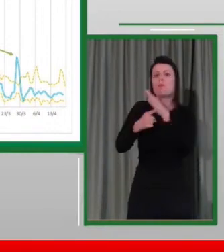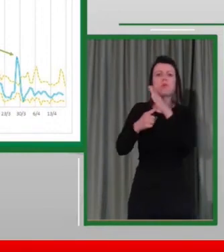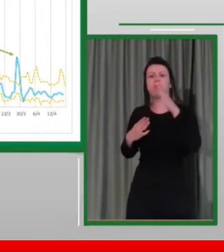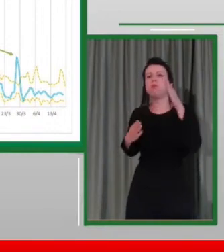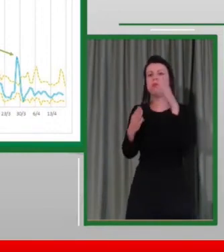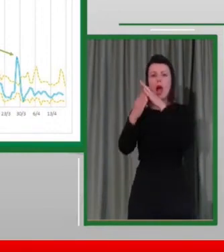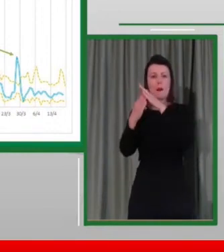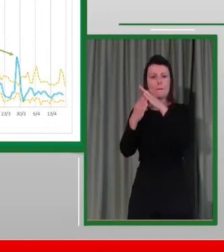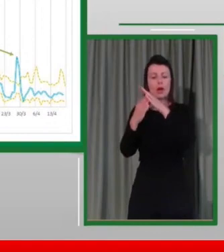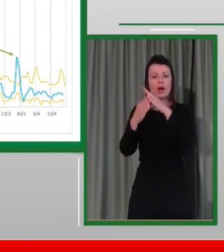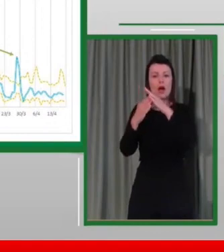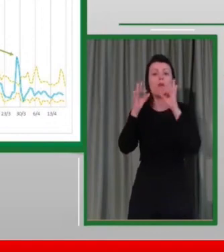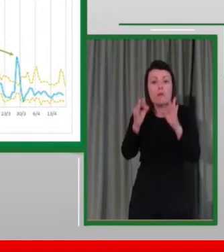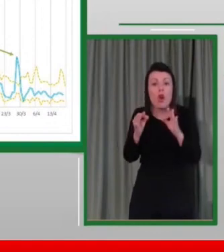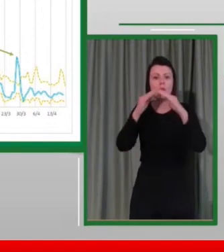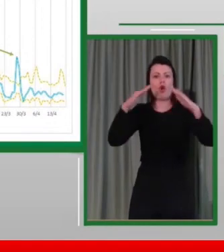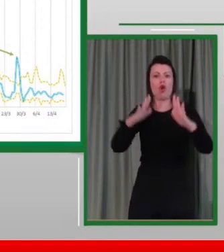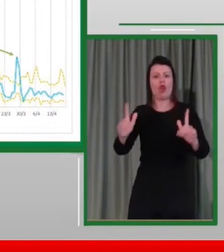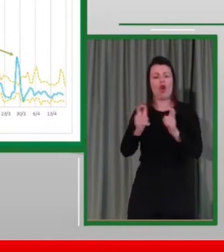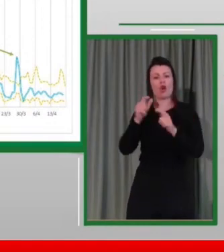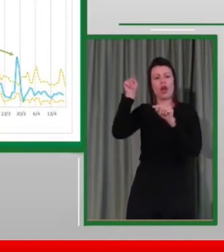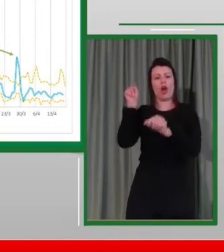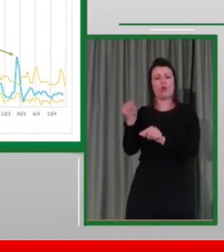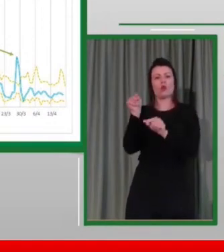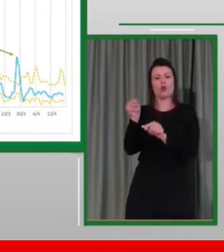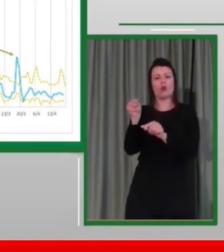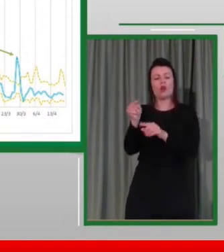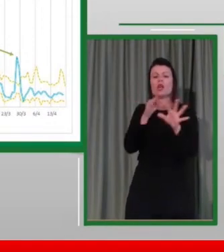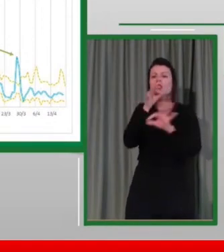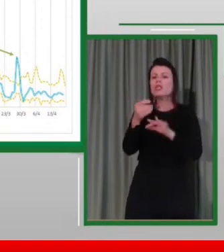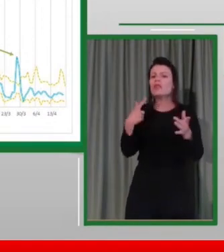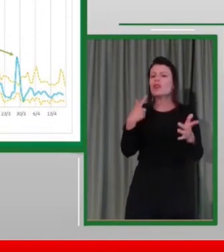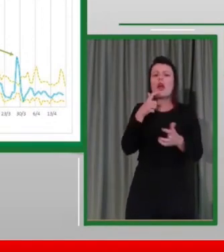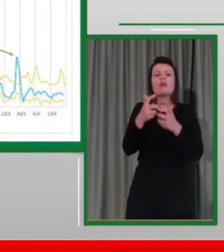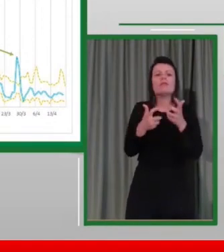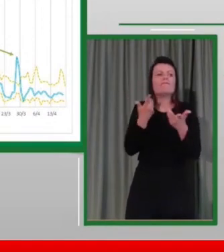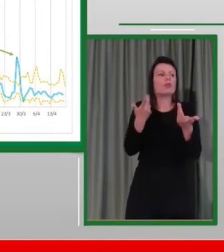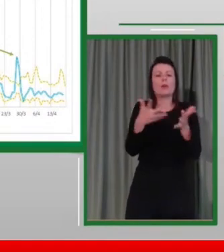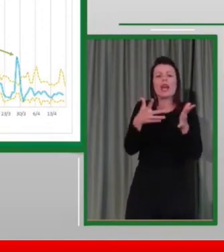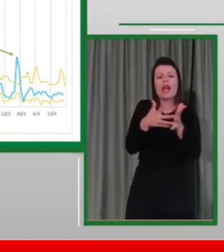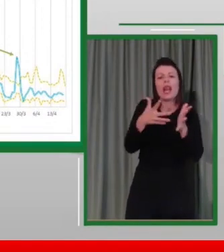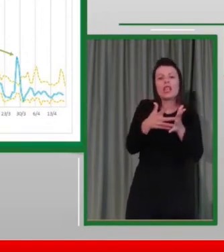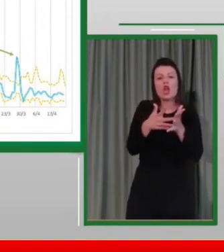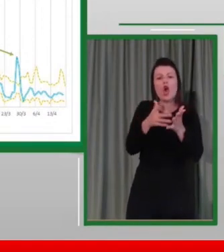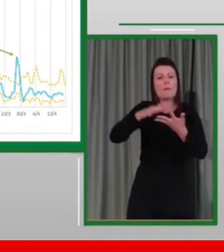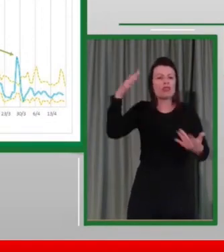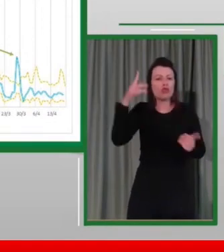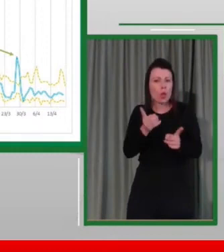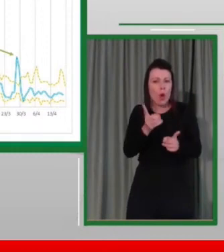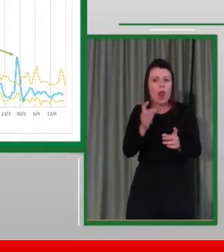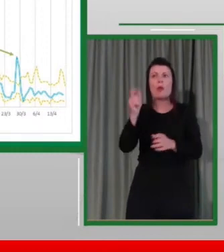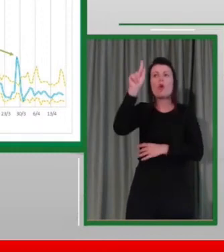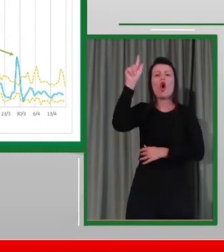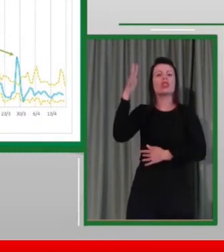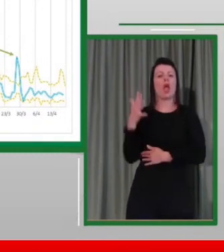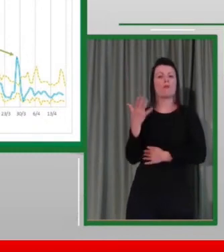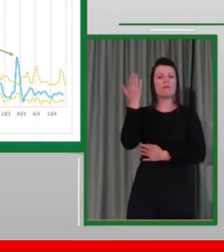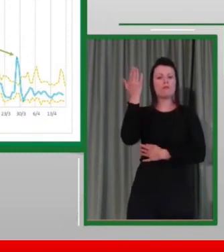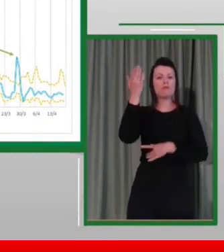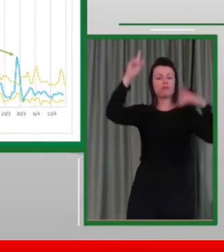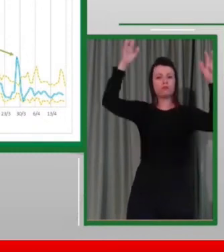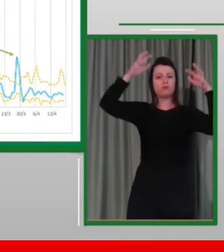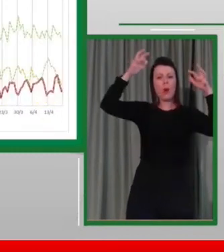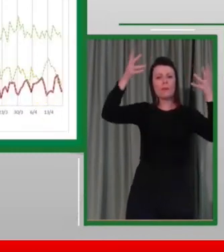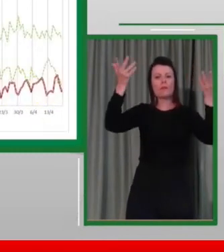che il fattore più critico è quello meteorologico e climatico, non è l'andamento del traffico. Se guardiamo invece i